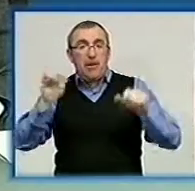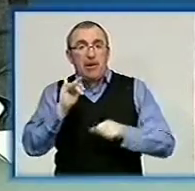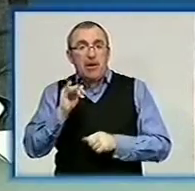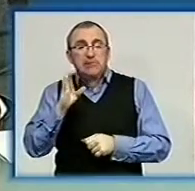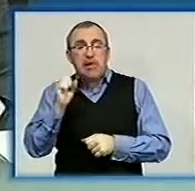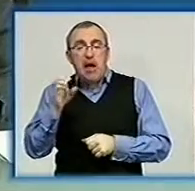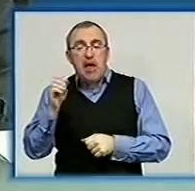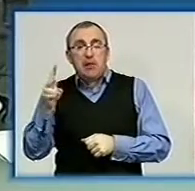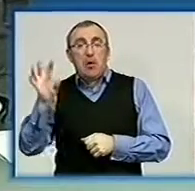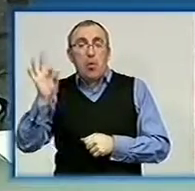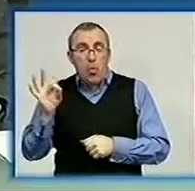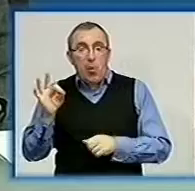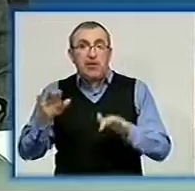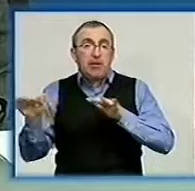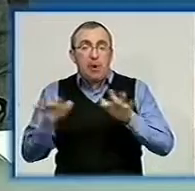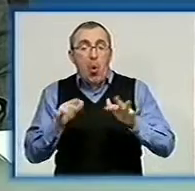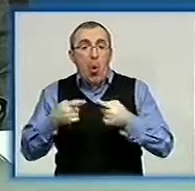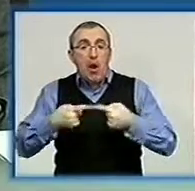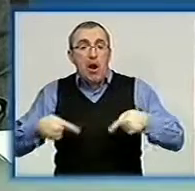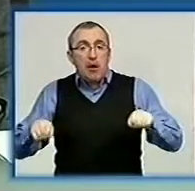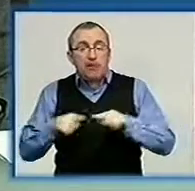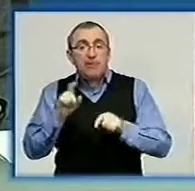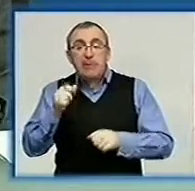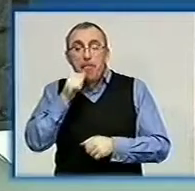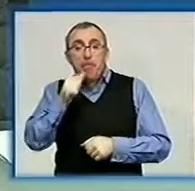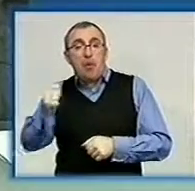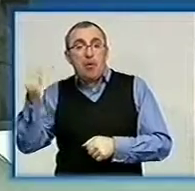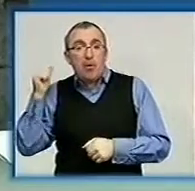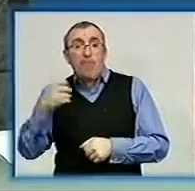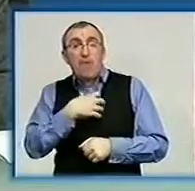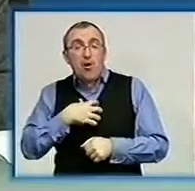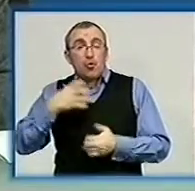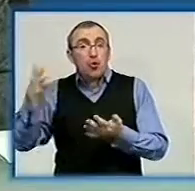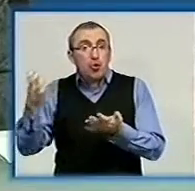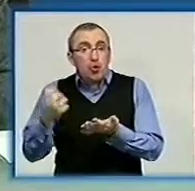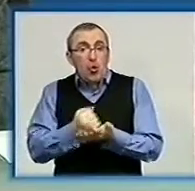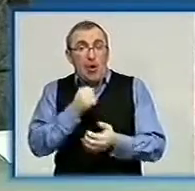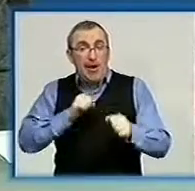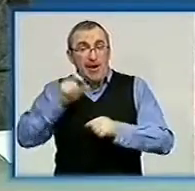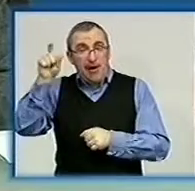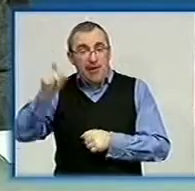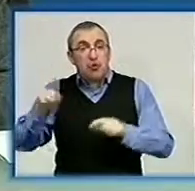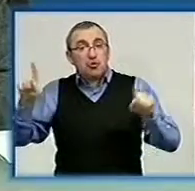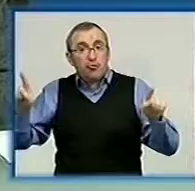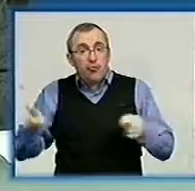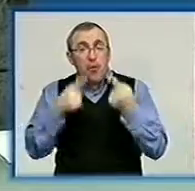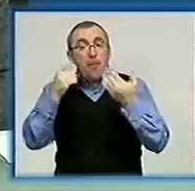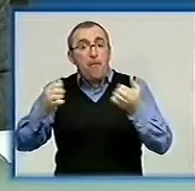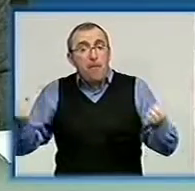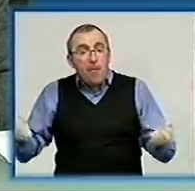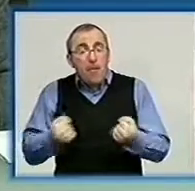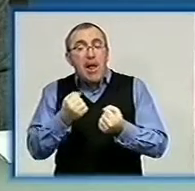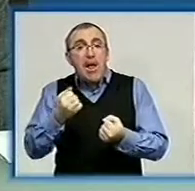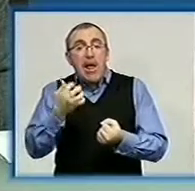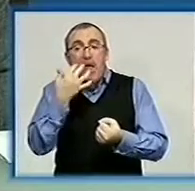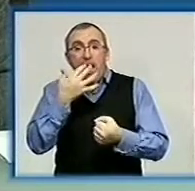Саєнко, завітуючи про діяльність організації за минулий рік. Важливим досягненням керівниця вважає створення центру підтримки експорту,